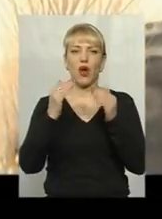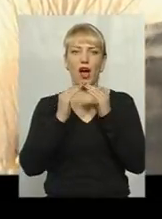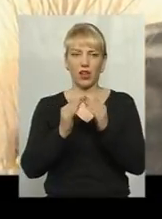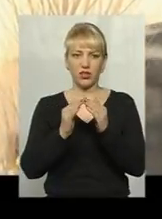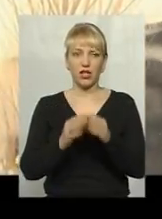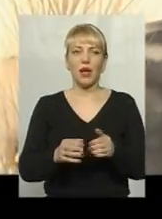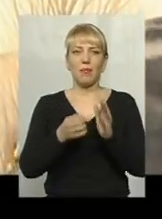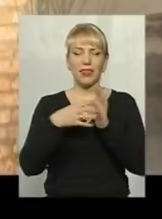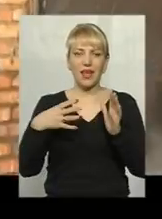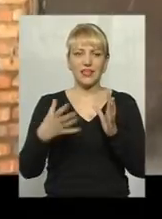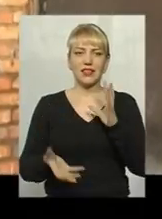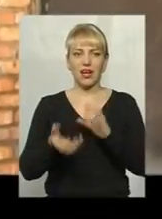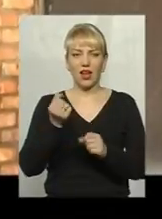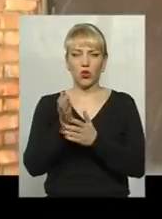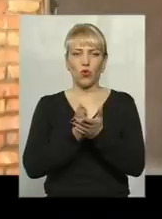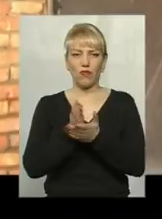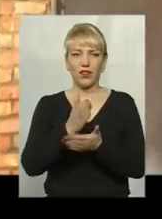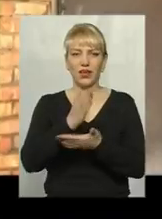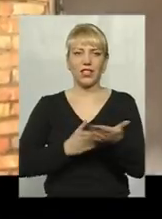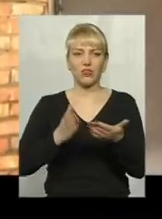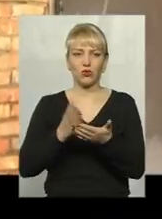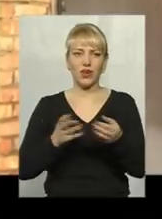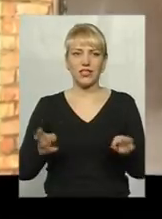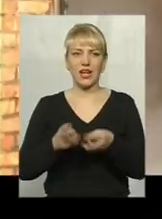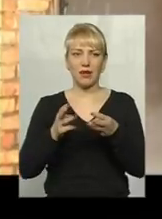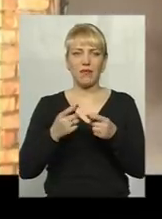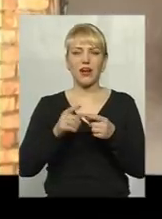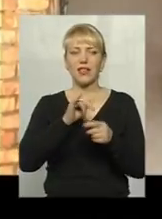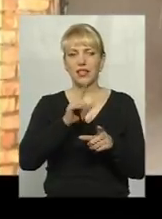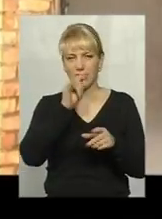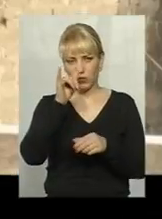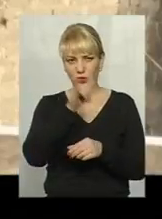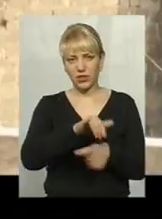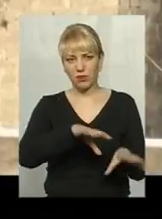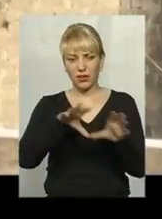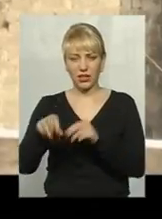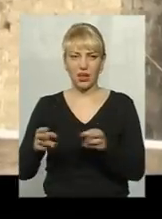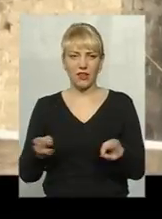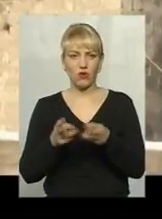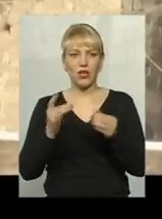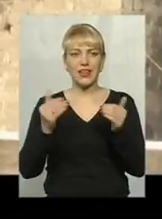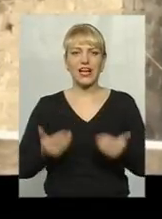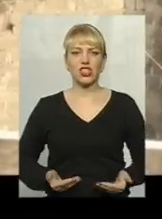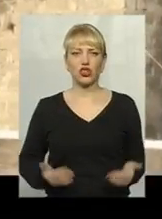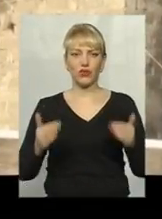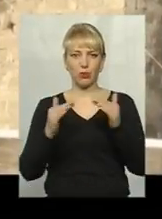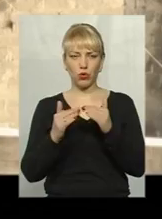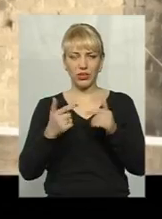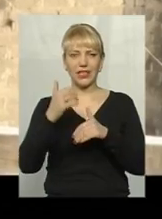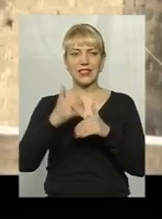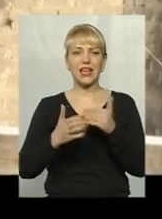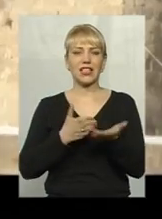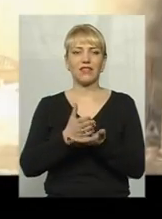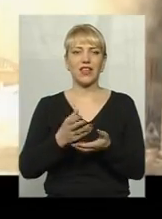гараж. 15 рятувальників ліквідували займання та не допустили перекидання вогню на житловий будинок. Серед версій